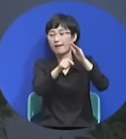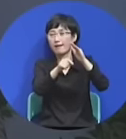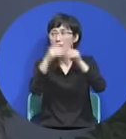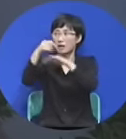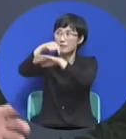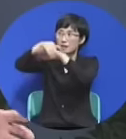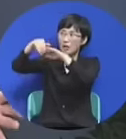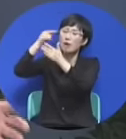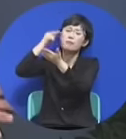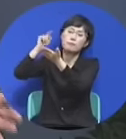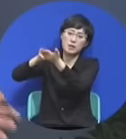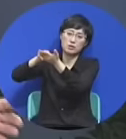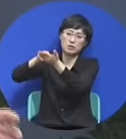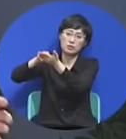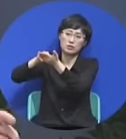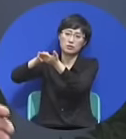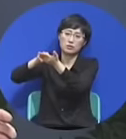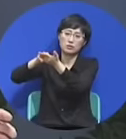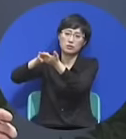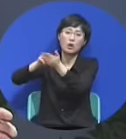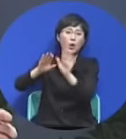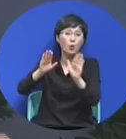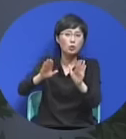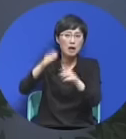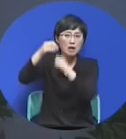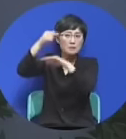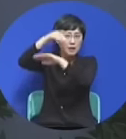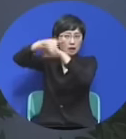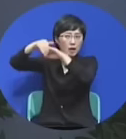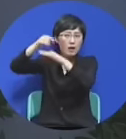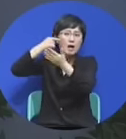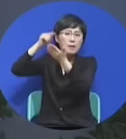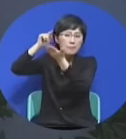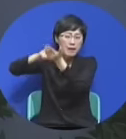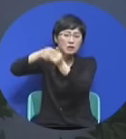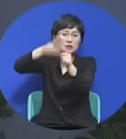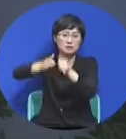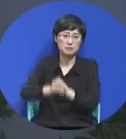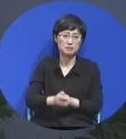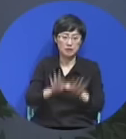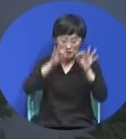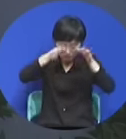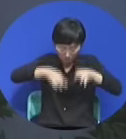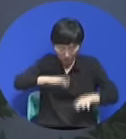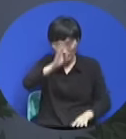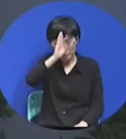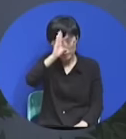여러분 오늘 들으시길 바랍니다 질병 가운데 있습니까